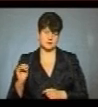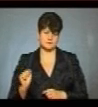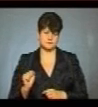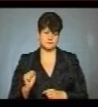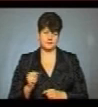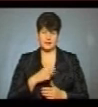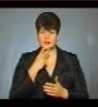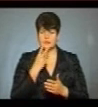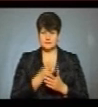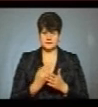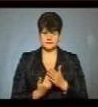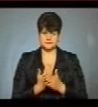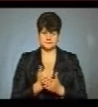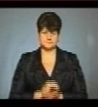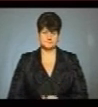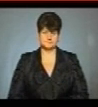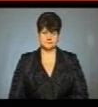Дивіться у випуску.